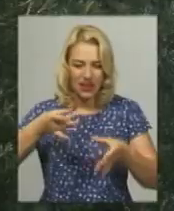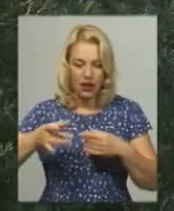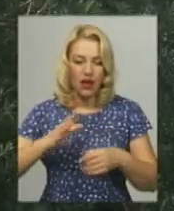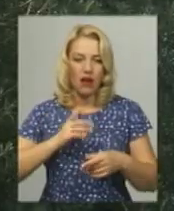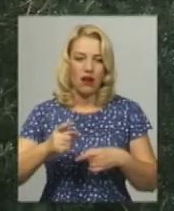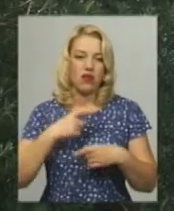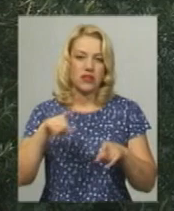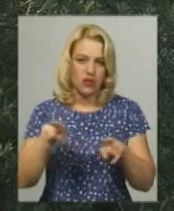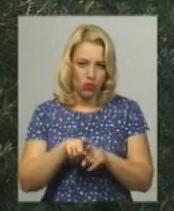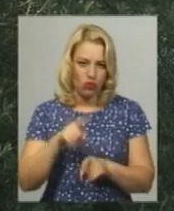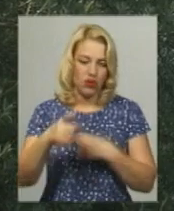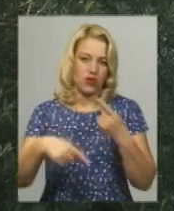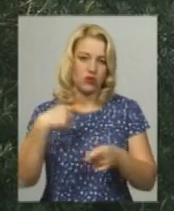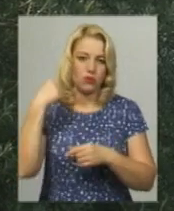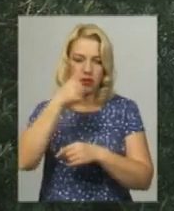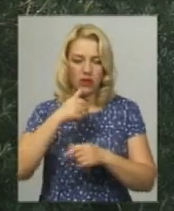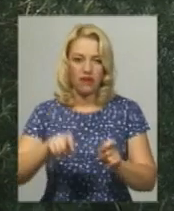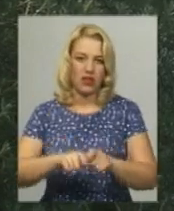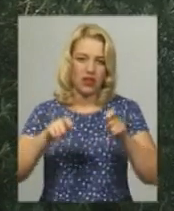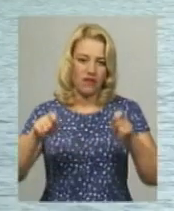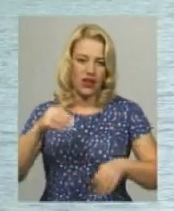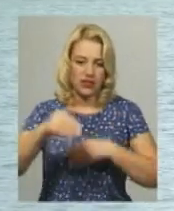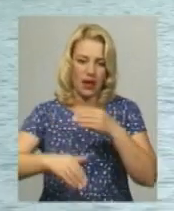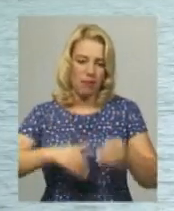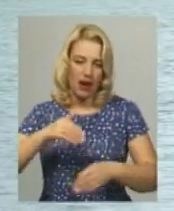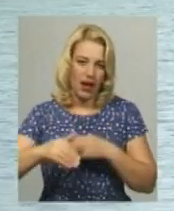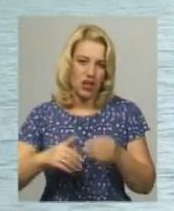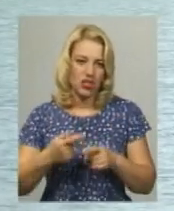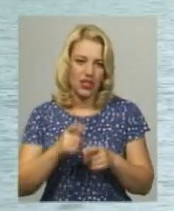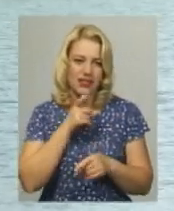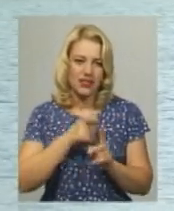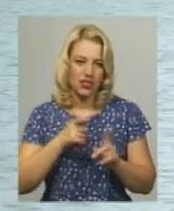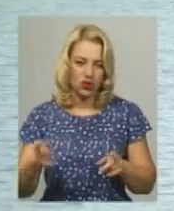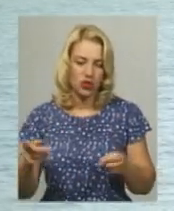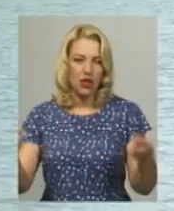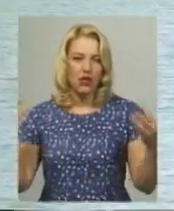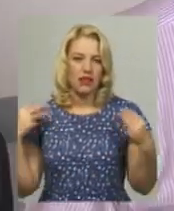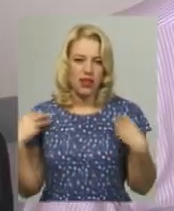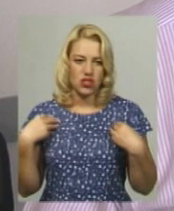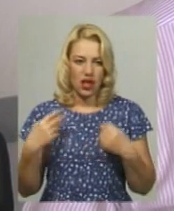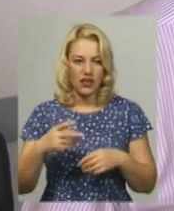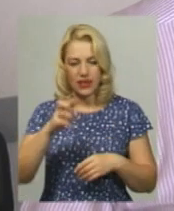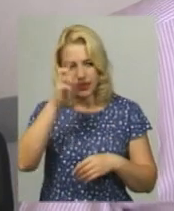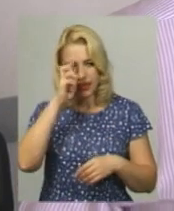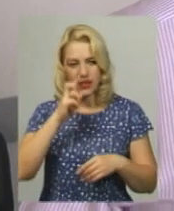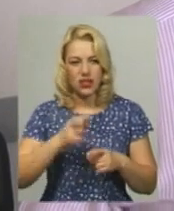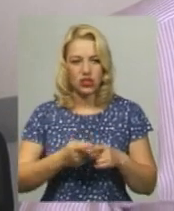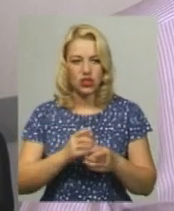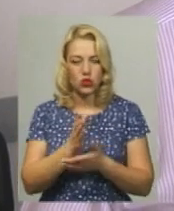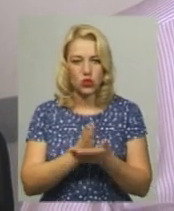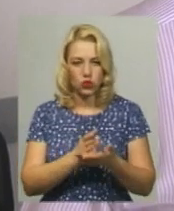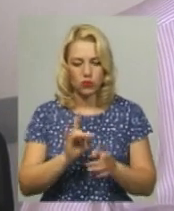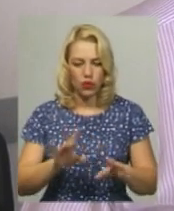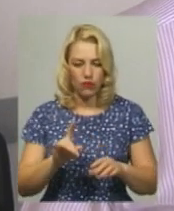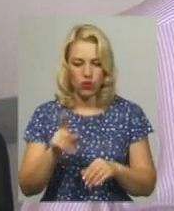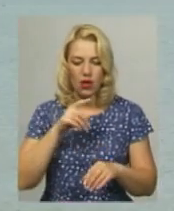сезон. Начальник управління держнагляду за дотриманням санітарного законодавства Головного управління обласної держпродспоживслужби Ігор Баланю каже, проби